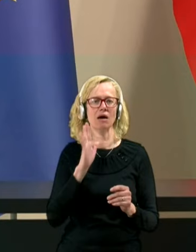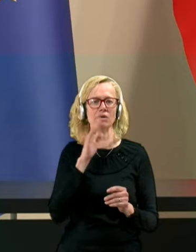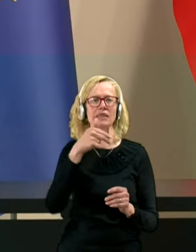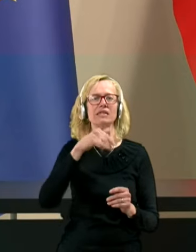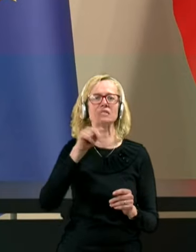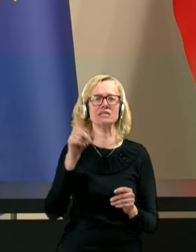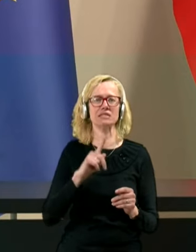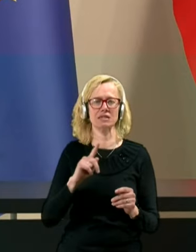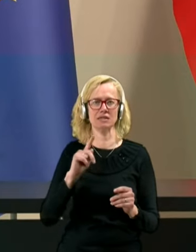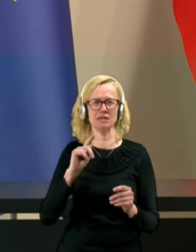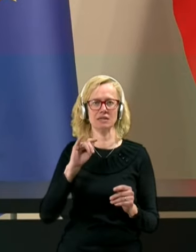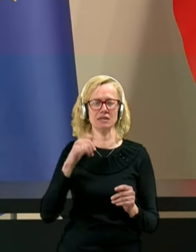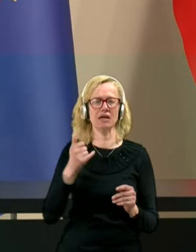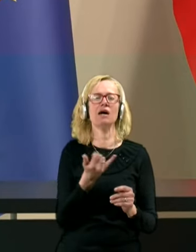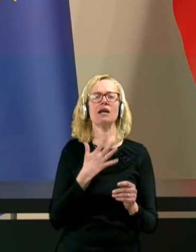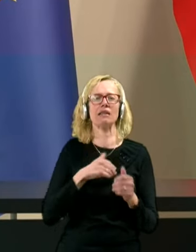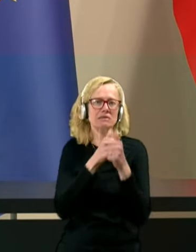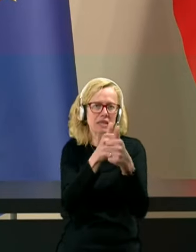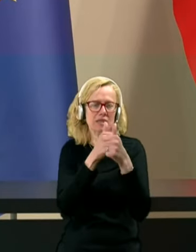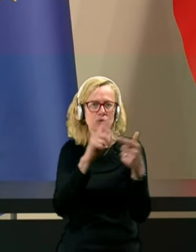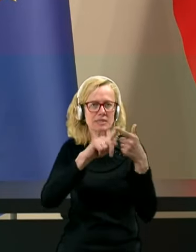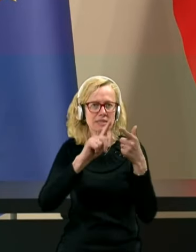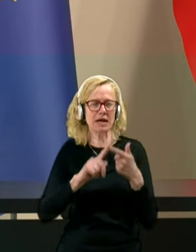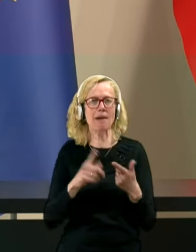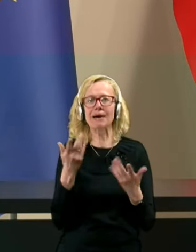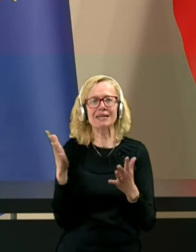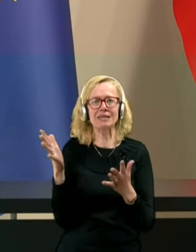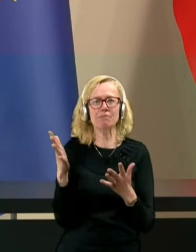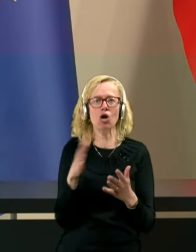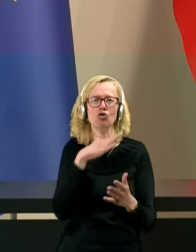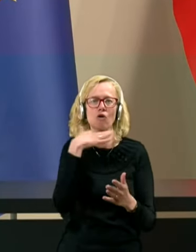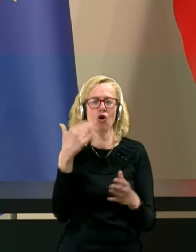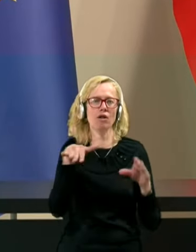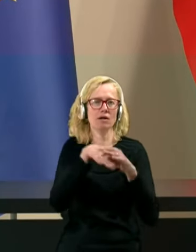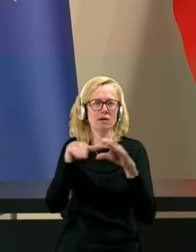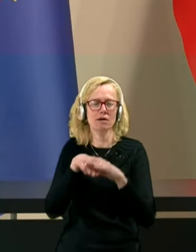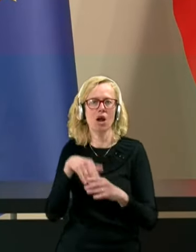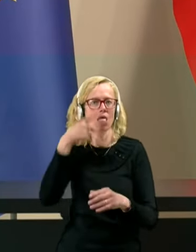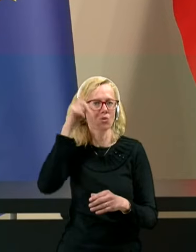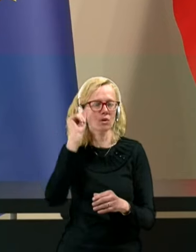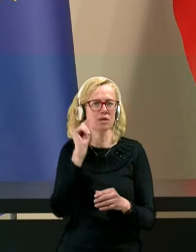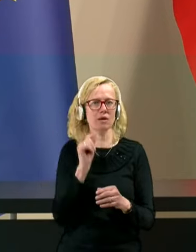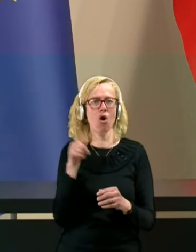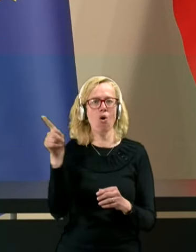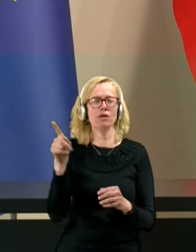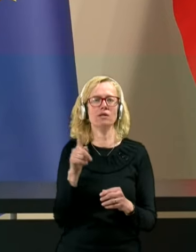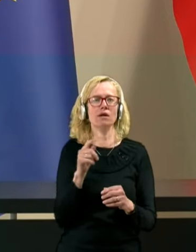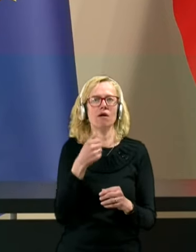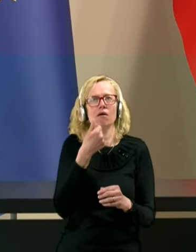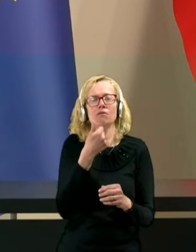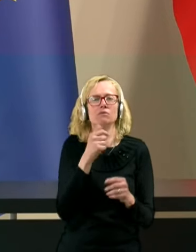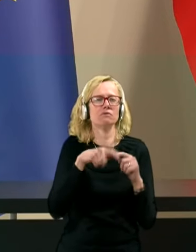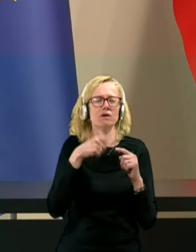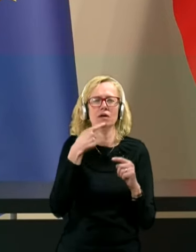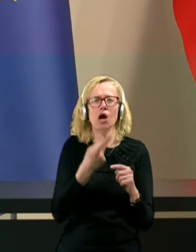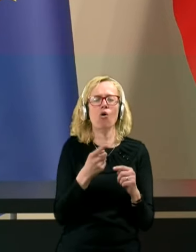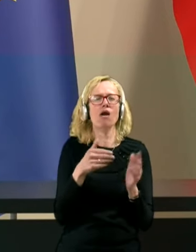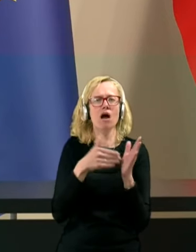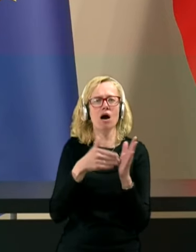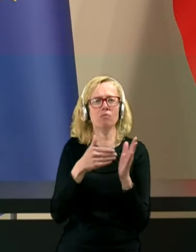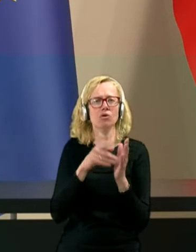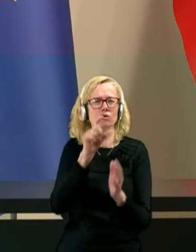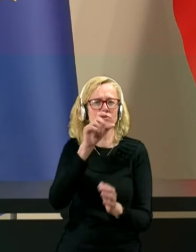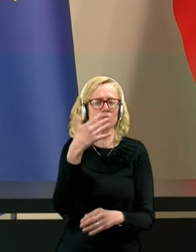stikom, ampak da pač nimajo kadra, nimajo dovolj ljudi. On je nekaj omenjal, da jih rabijo